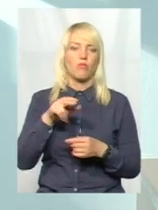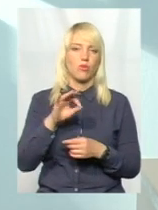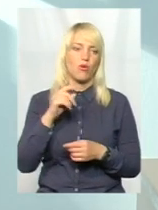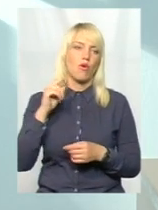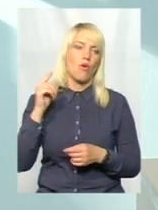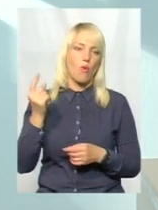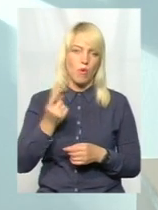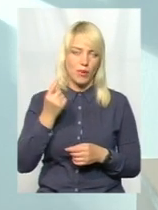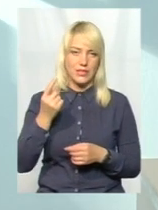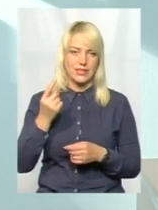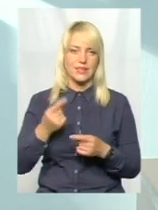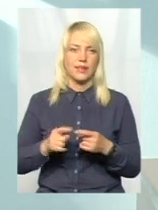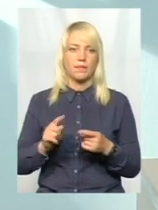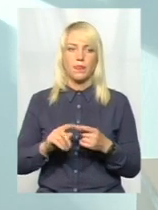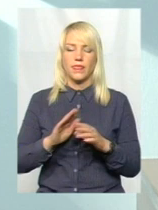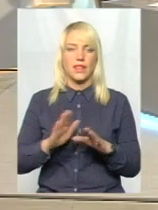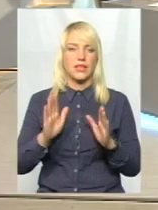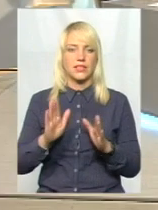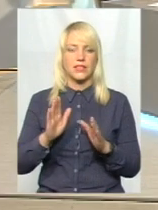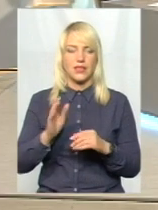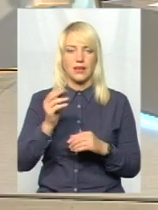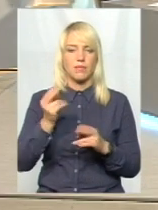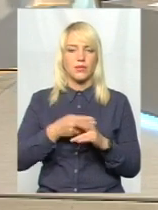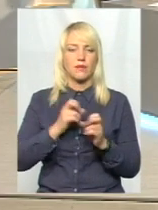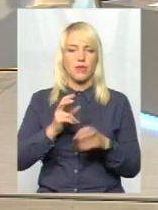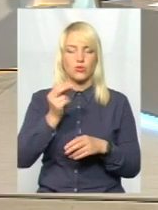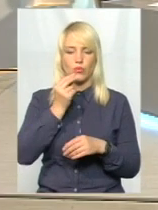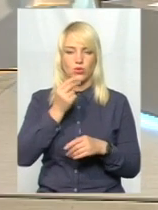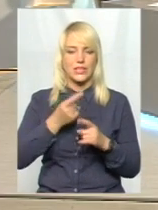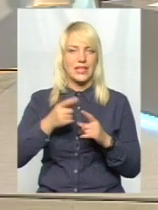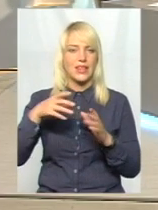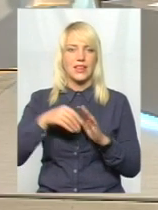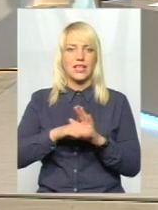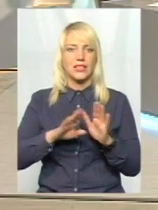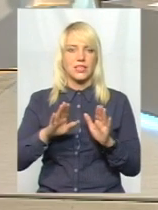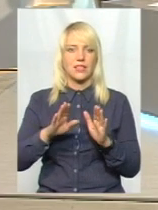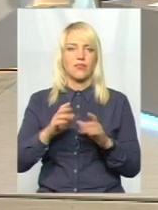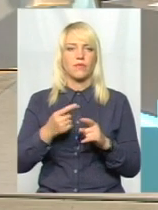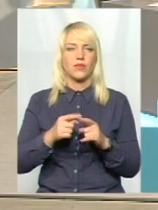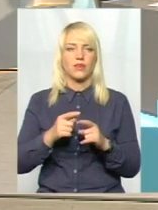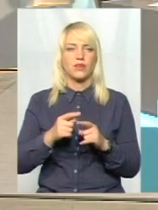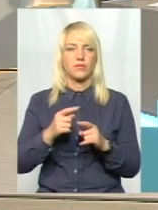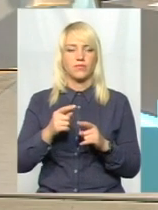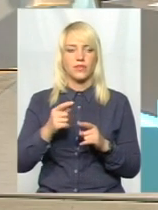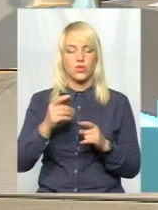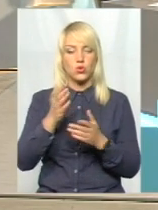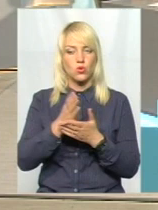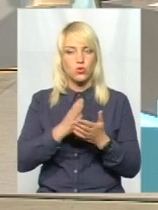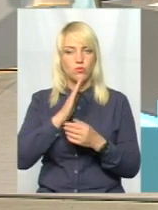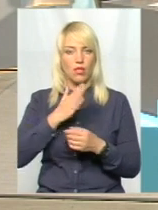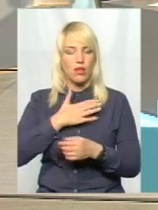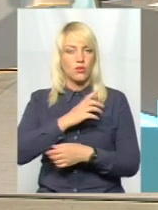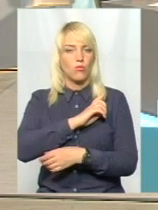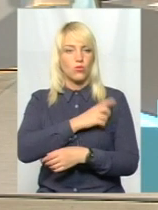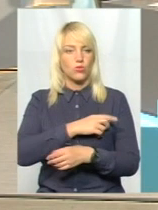продуктів. Не тільки? Не тільки. Я хотіла розмажувати. тільки, цифра, яка, скажімо так, взагалі по області, по роботі служби. Адже служба потужна,